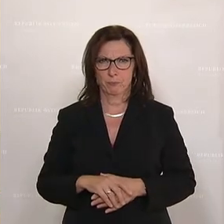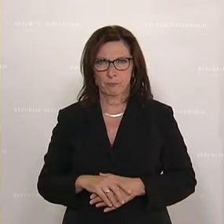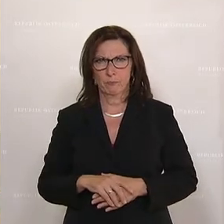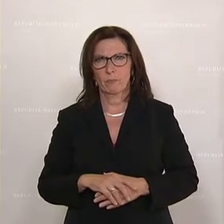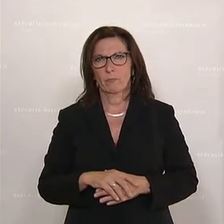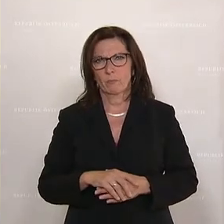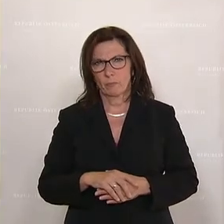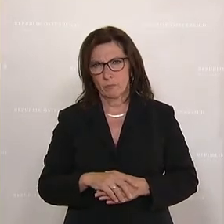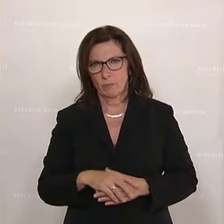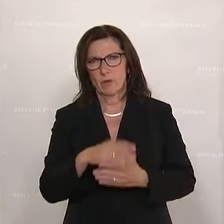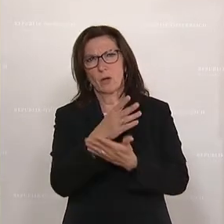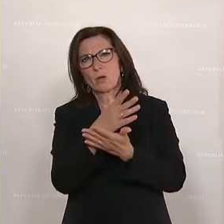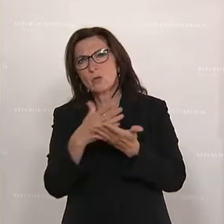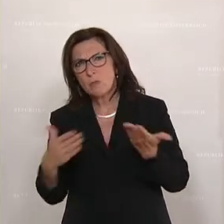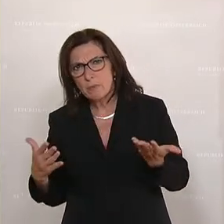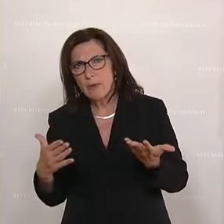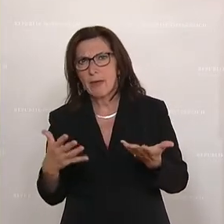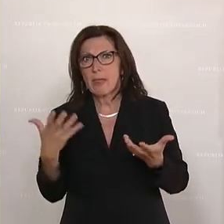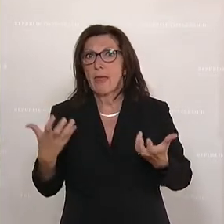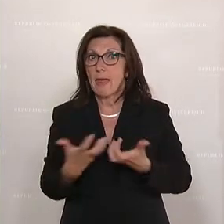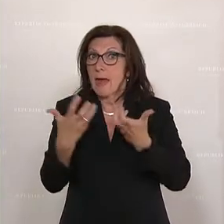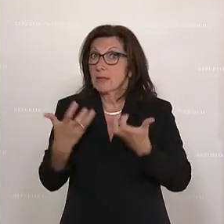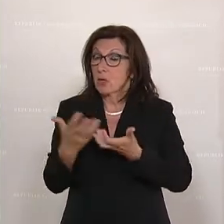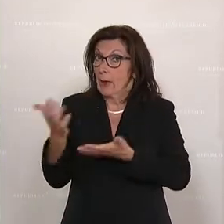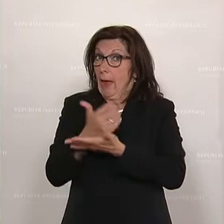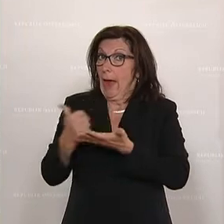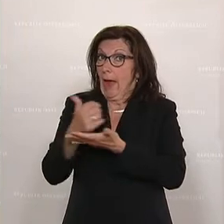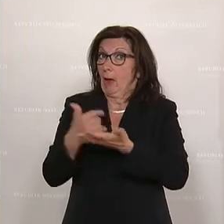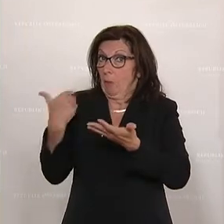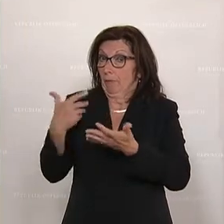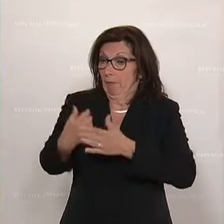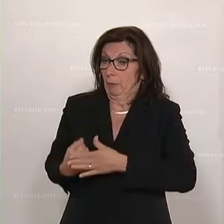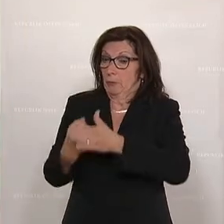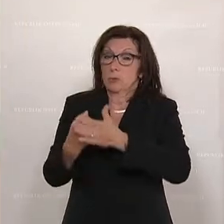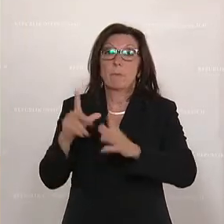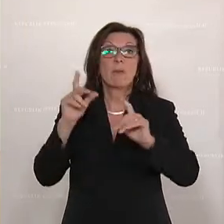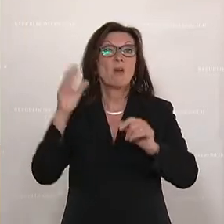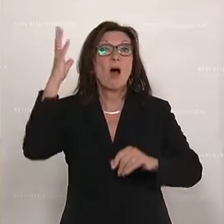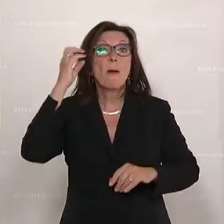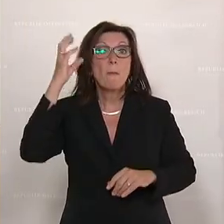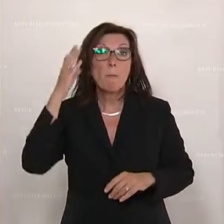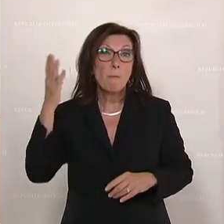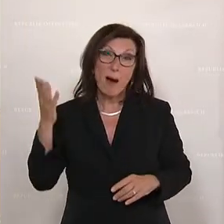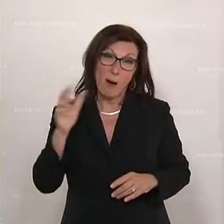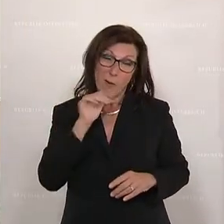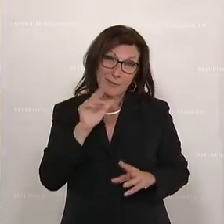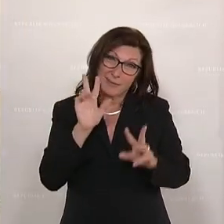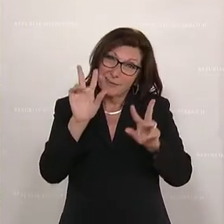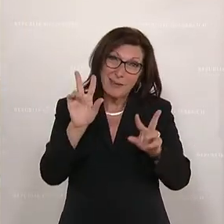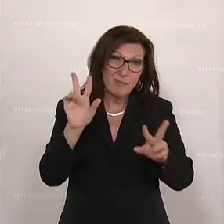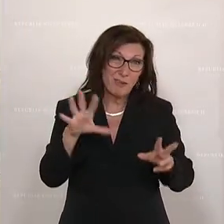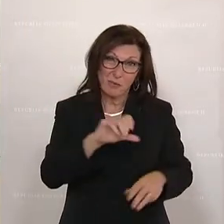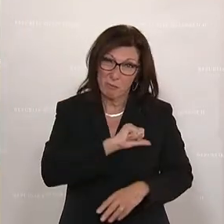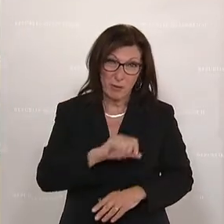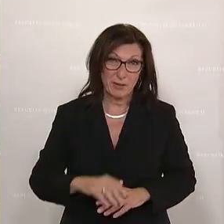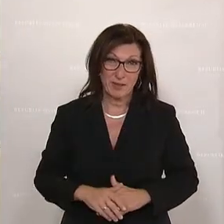der Erzeugereinkommen. Das heißt, auch die Bäuerinnen und Bauern hatten gar nicht wirklich großartig was davon.